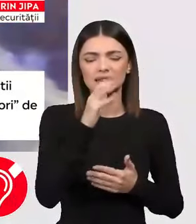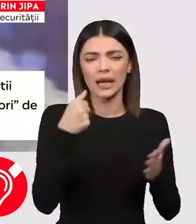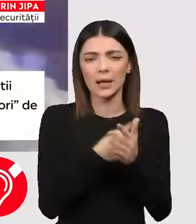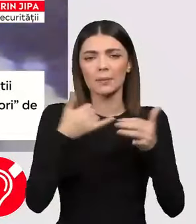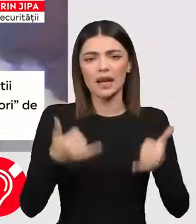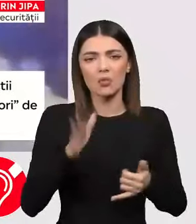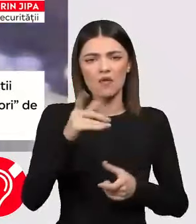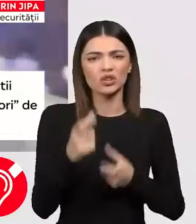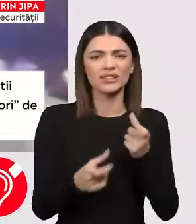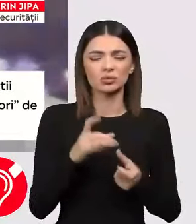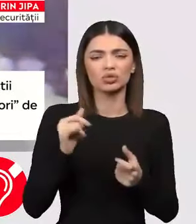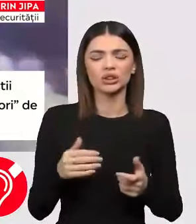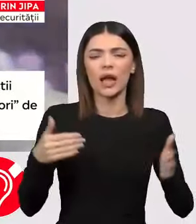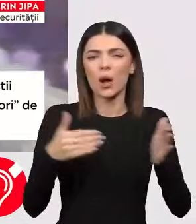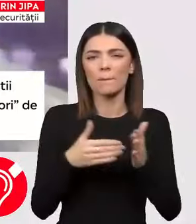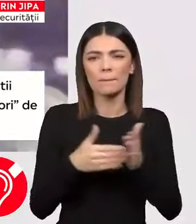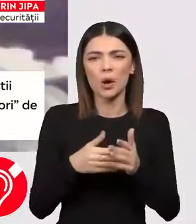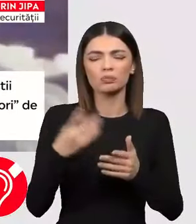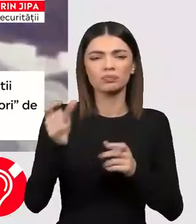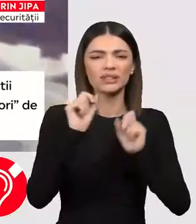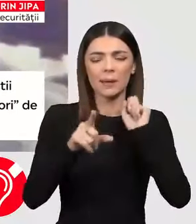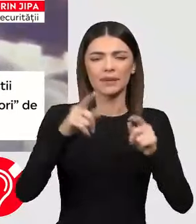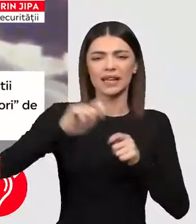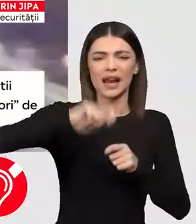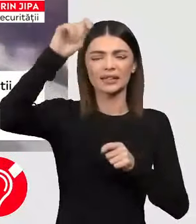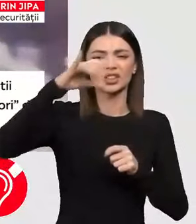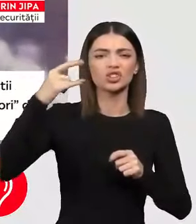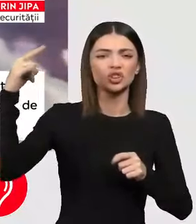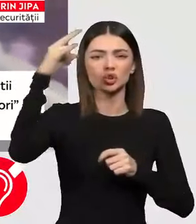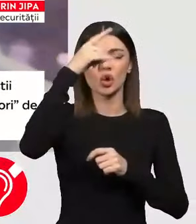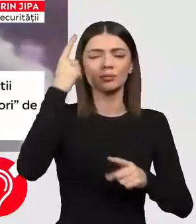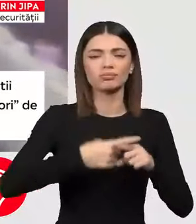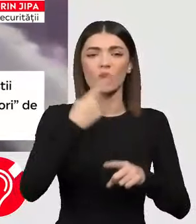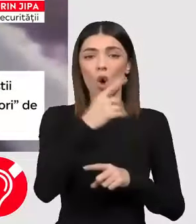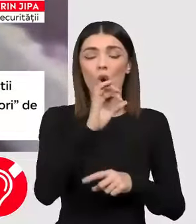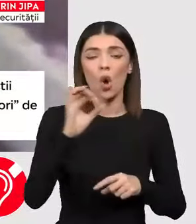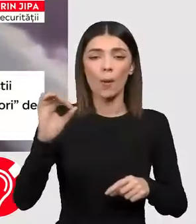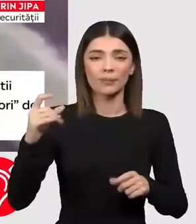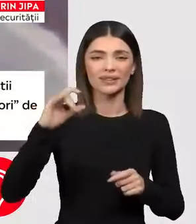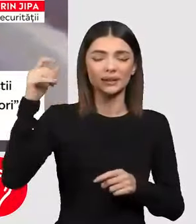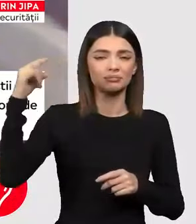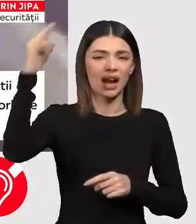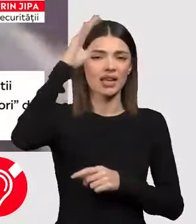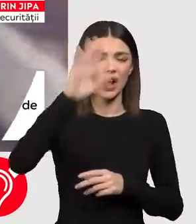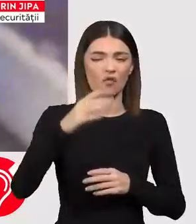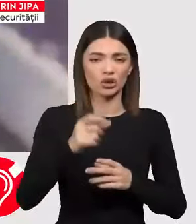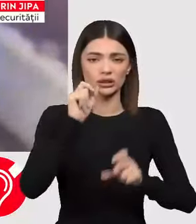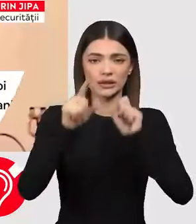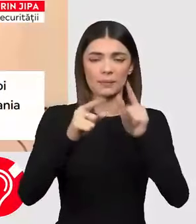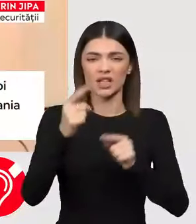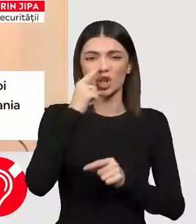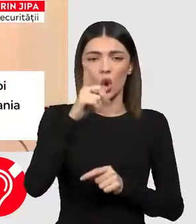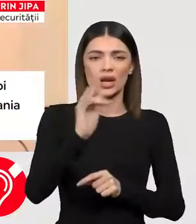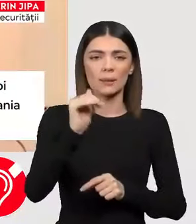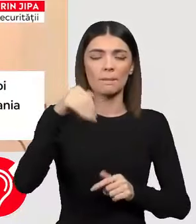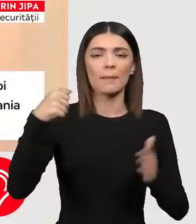Până acum s-a limitat la lansarea de rachete și drone. Preste o mie de rachete au fost lansate din nord, Liban, către